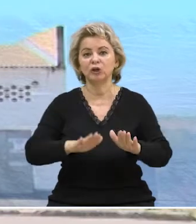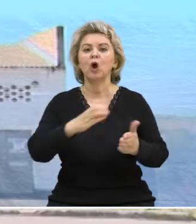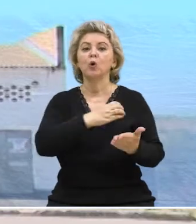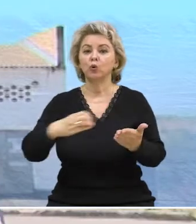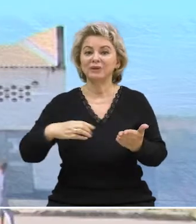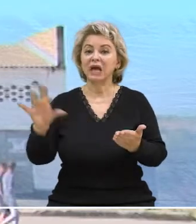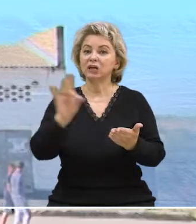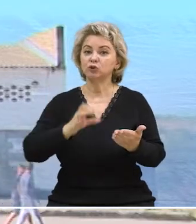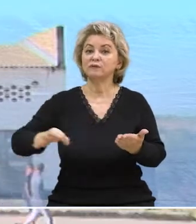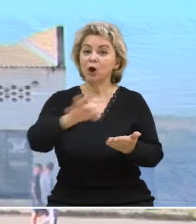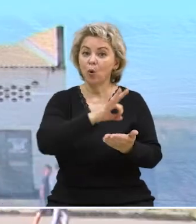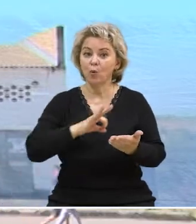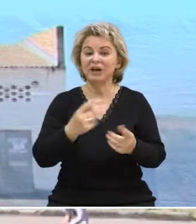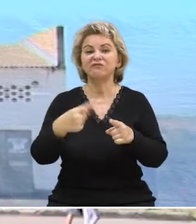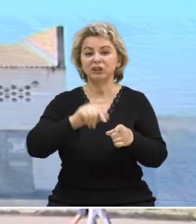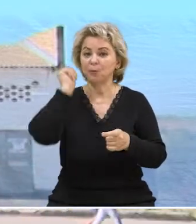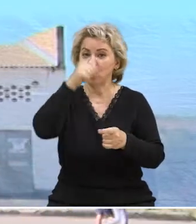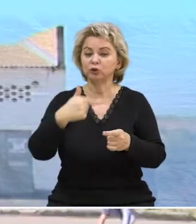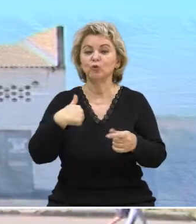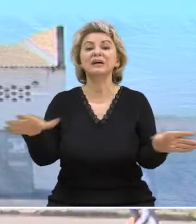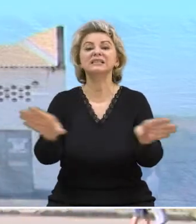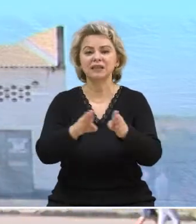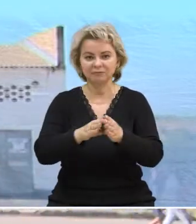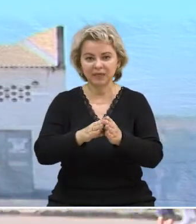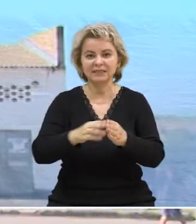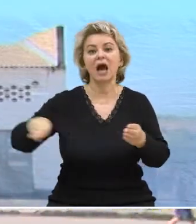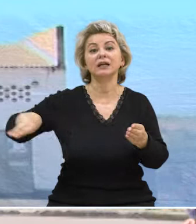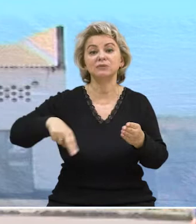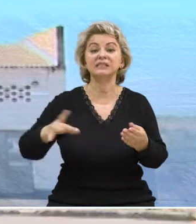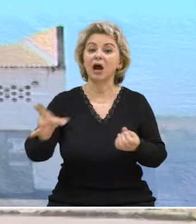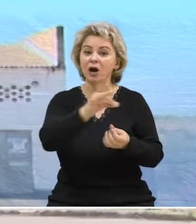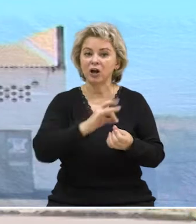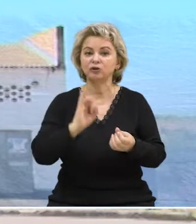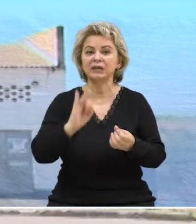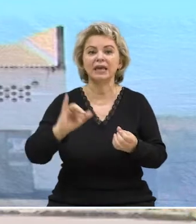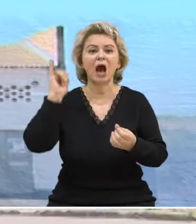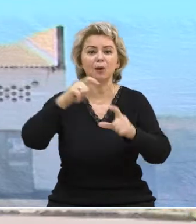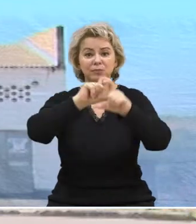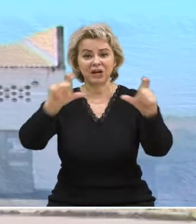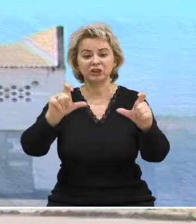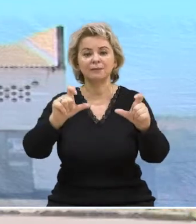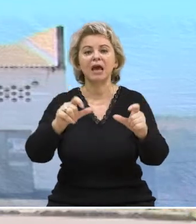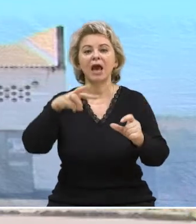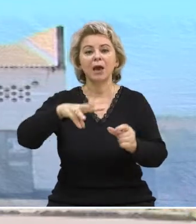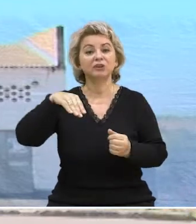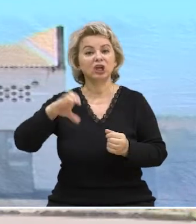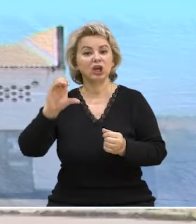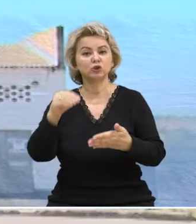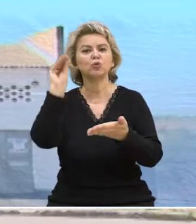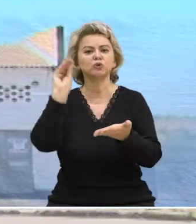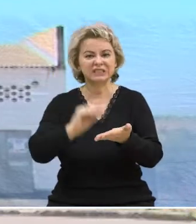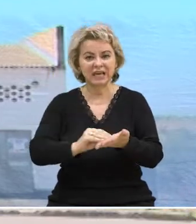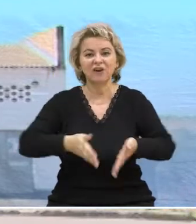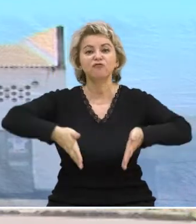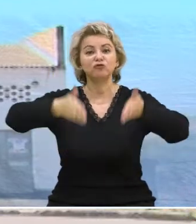решению губернатора Ростовской области в этом году мы совместно с администрацией района и оператором сотовой связи МТС